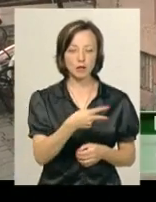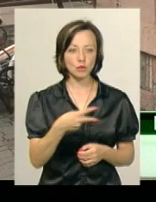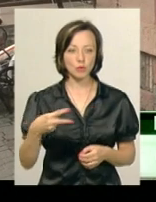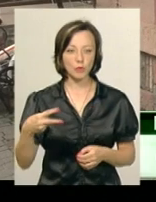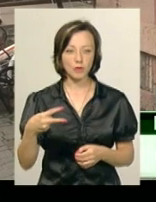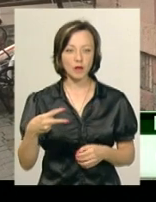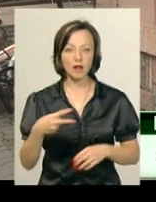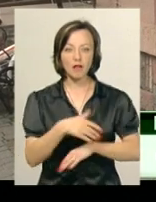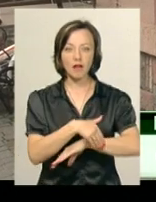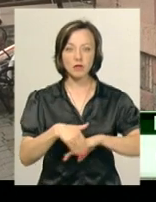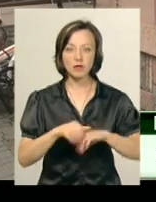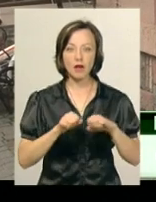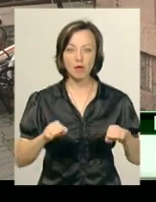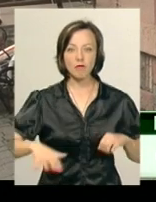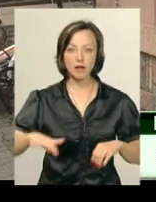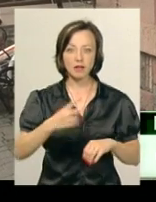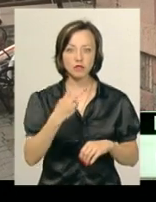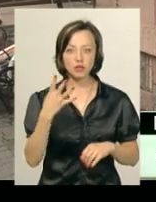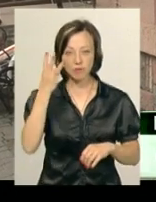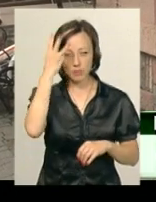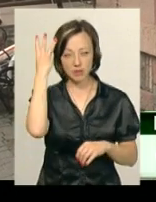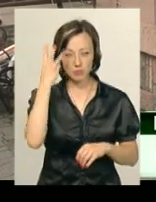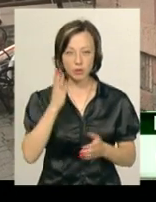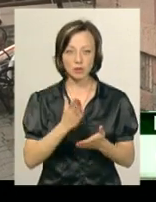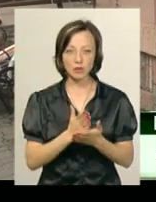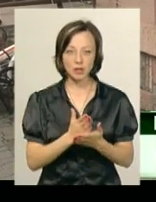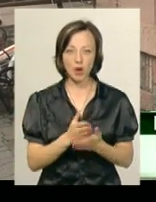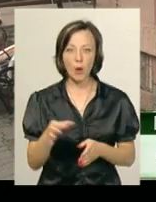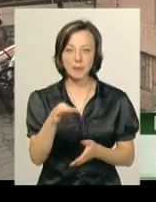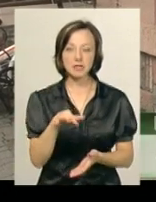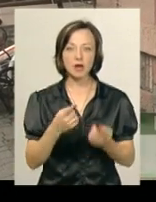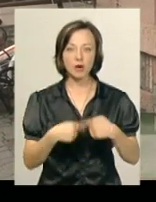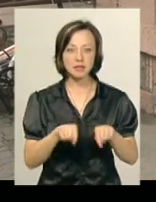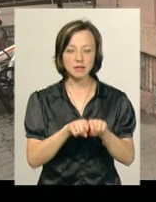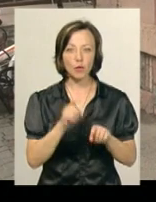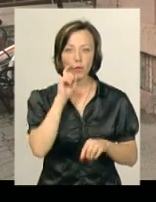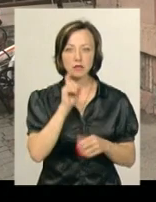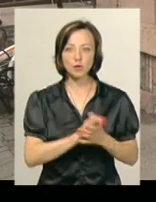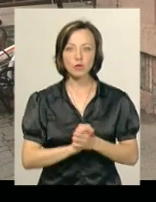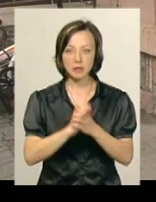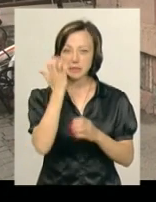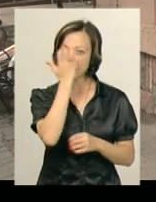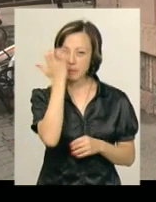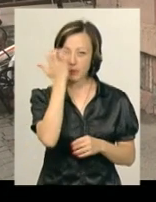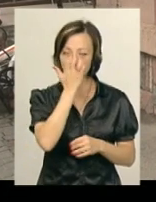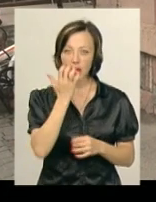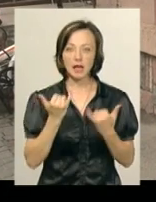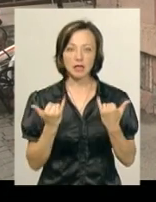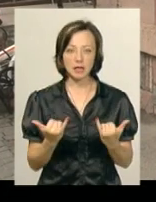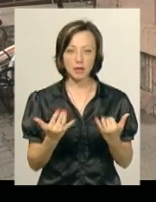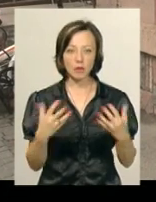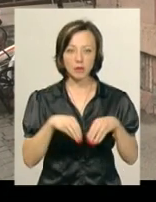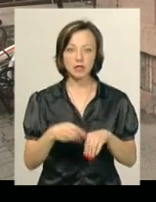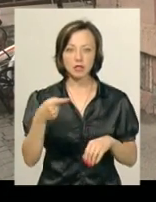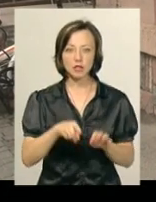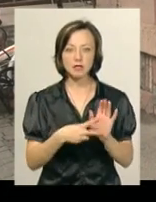будівлі на вулиці Героїв Майдану 24 в обласному центрі розташувалася обласна організація Українського товариства сліпих. Нині вона об